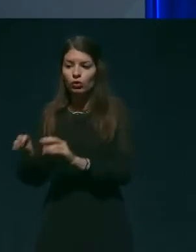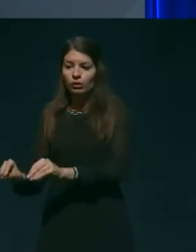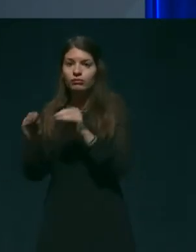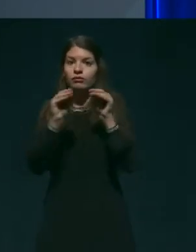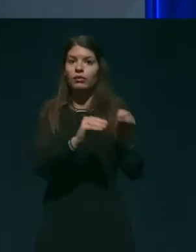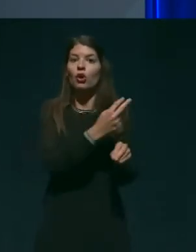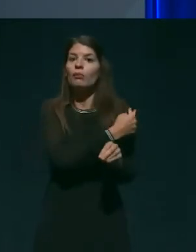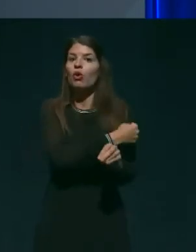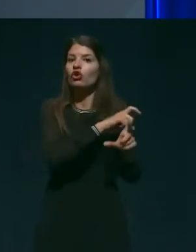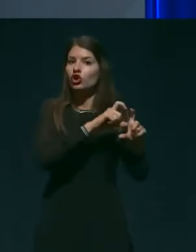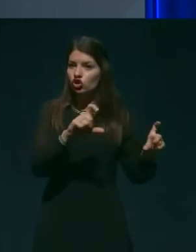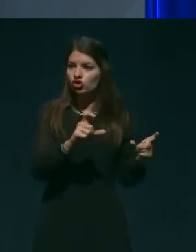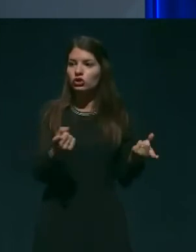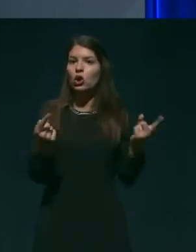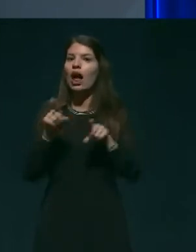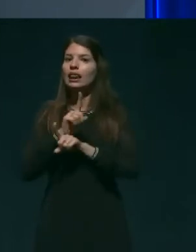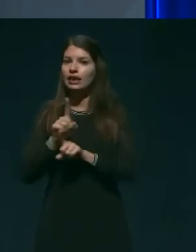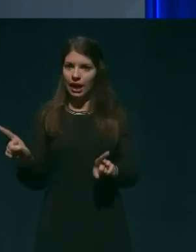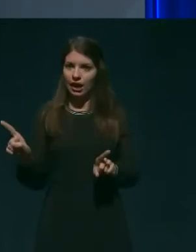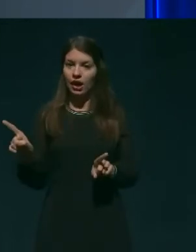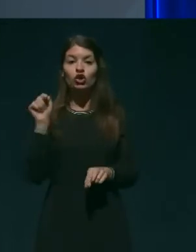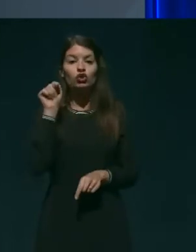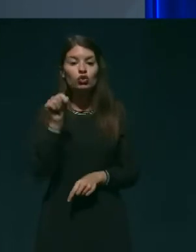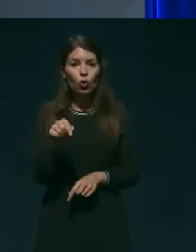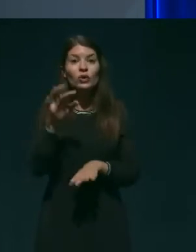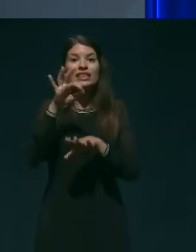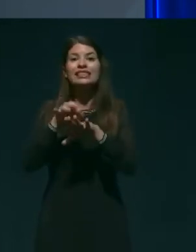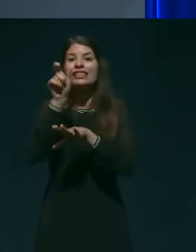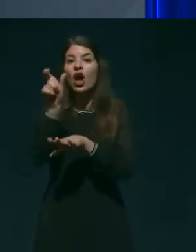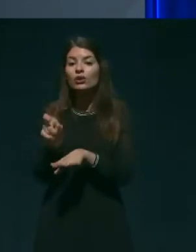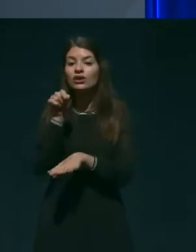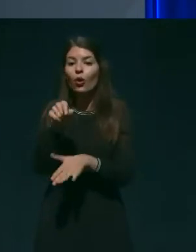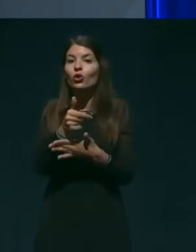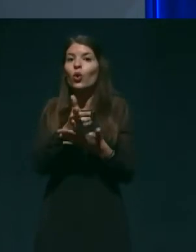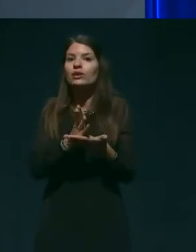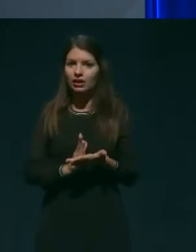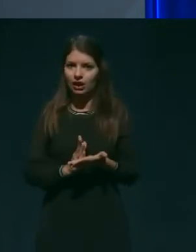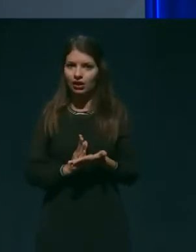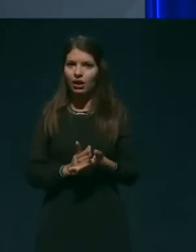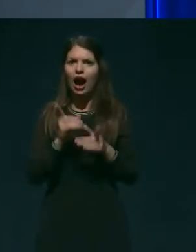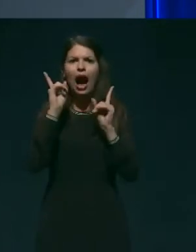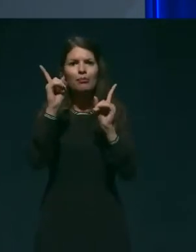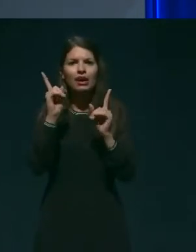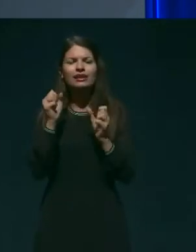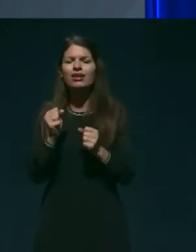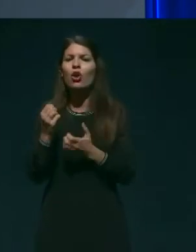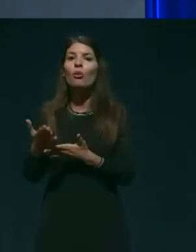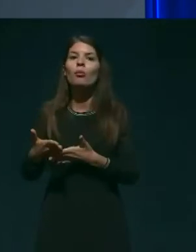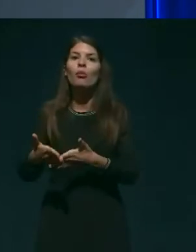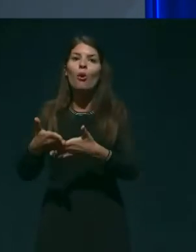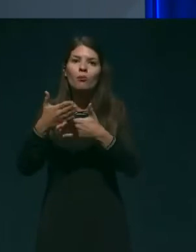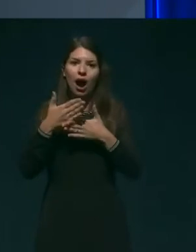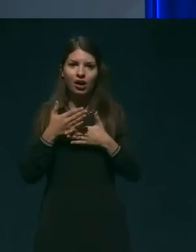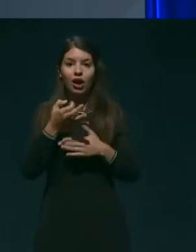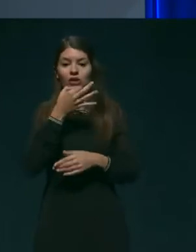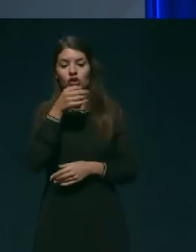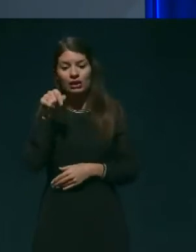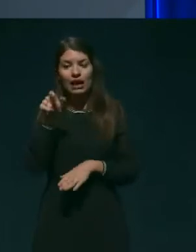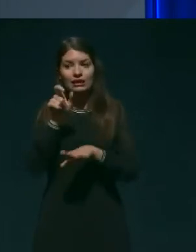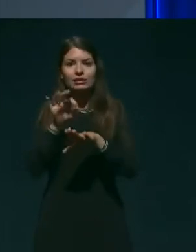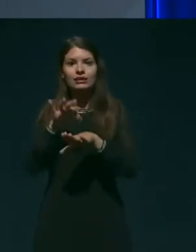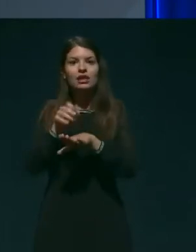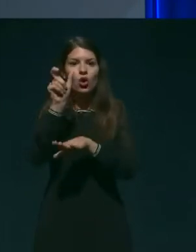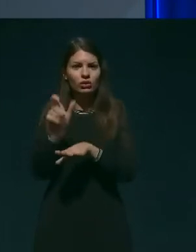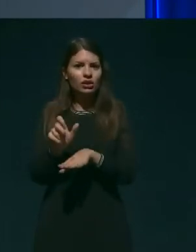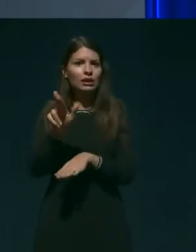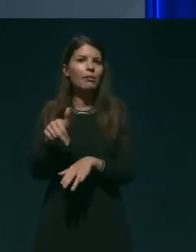ali ne. To je stvar ocene. Ti pa zelo pomaga, če ti imaš nekaj osnovnih podatkov,